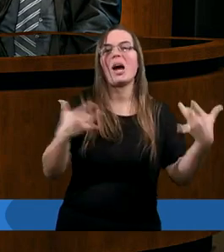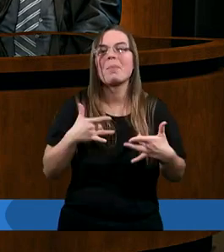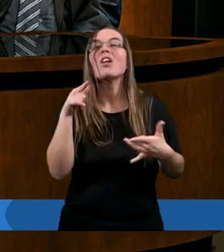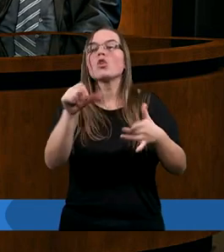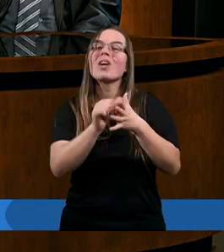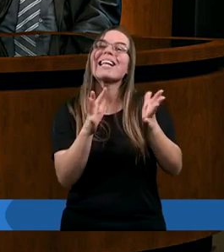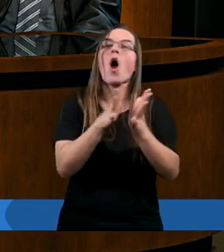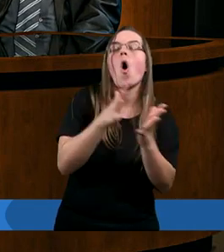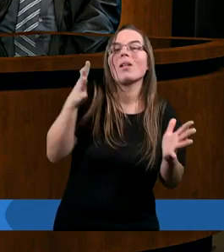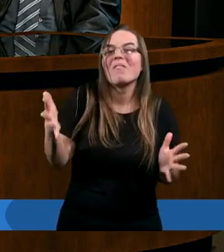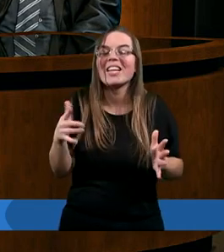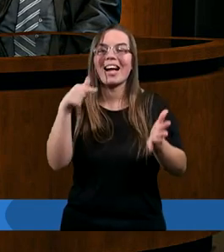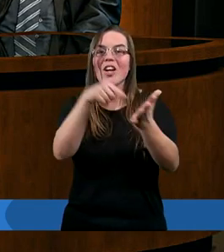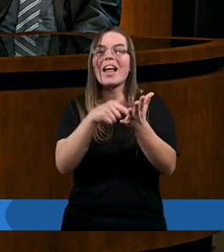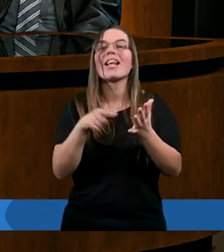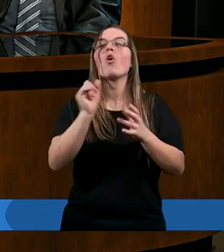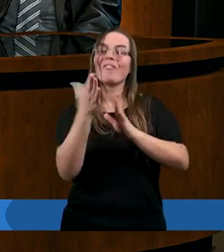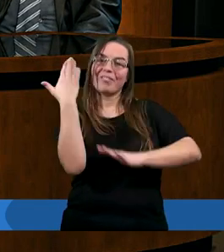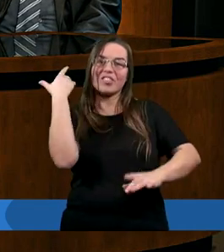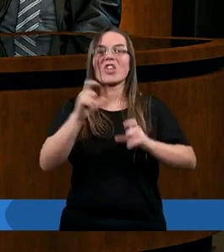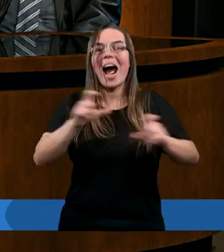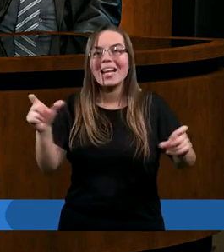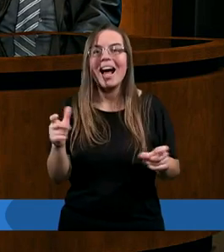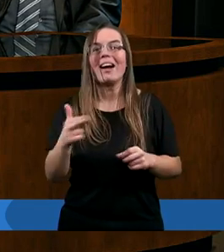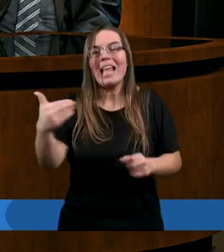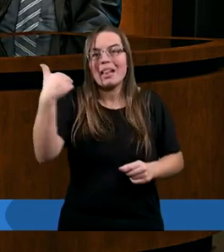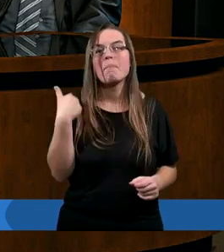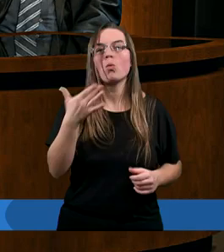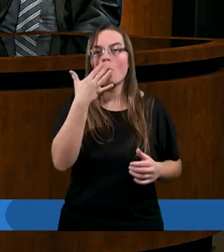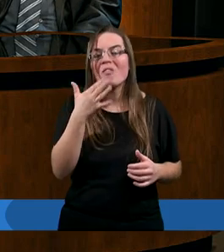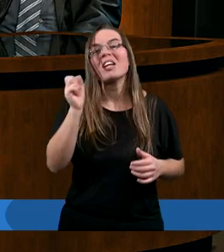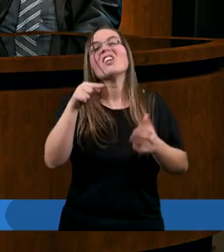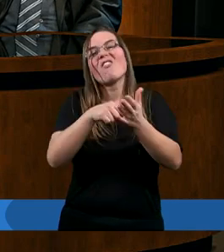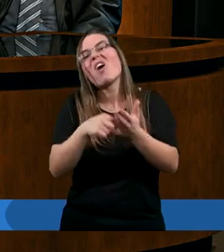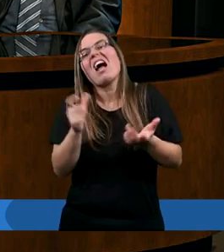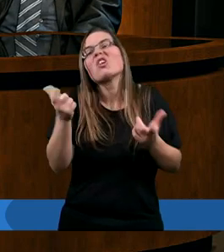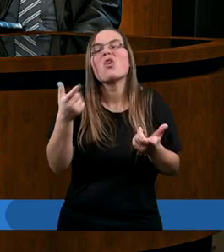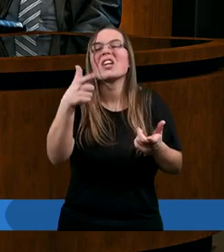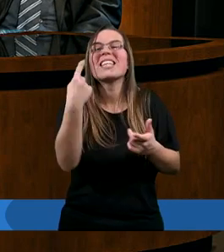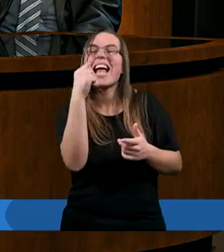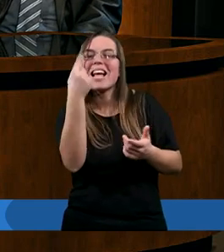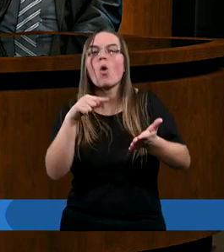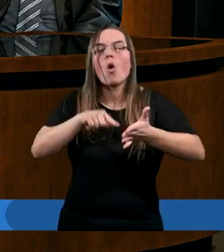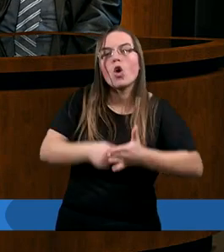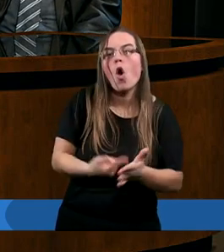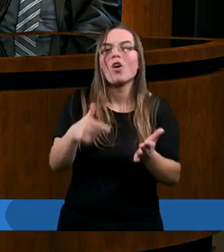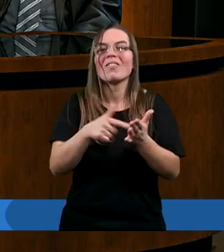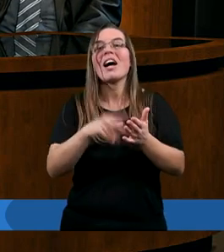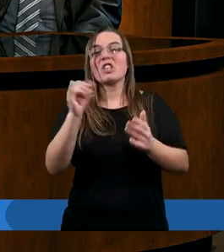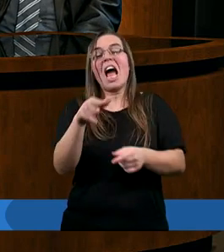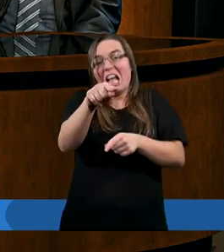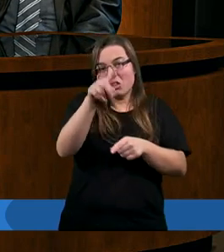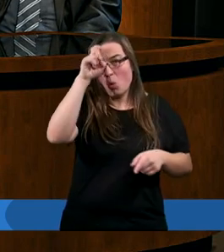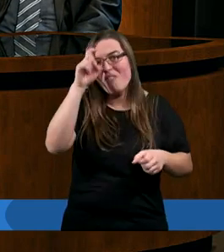schemat myślowy, który panował w tamtym czasie, bardzo prosty. I nadal pewnie panuje niejednokrotnie, że jeżeli człowiek